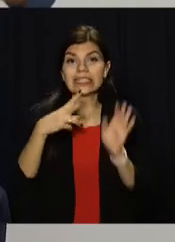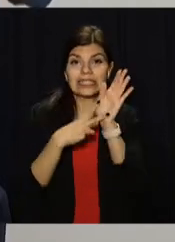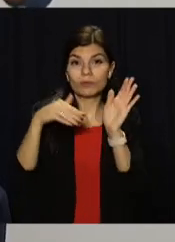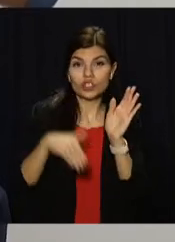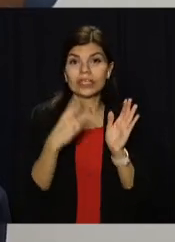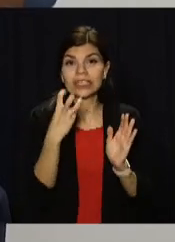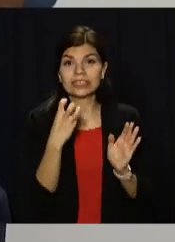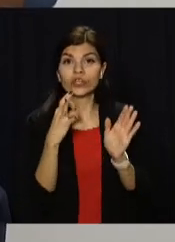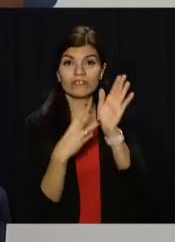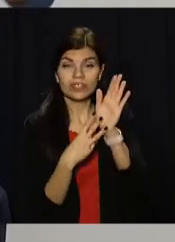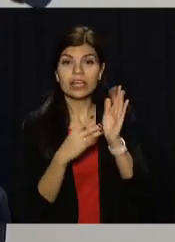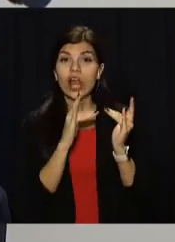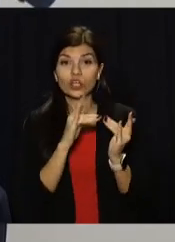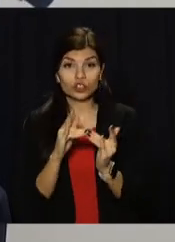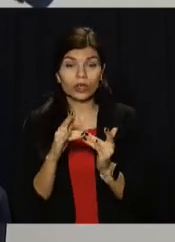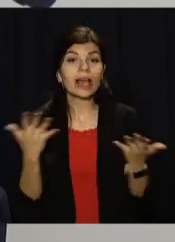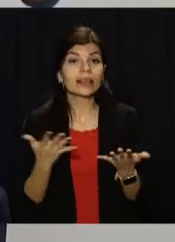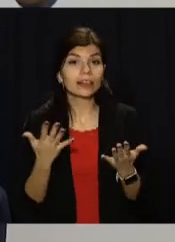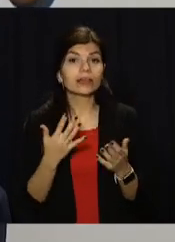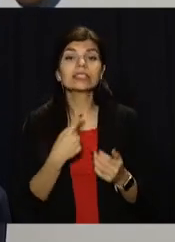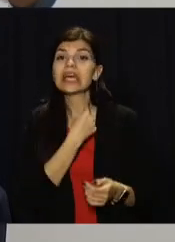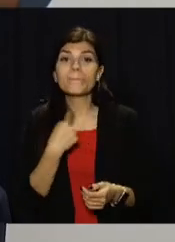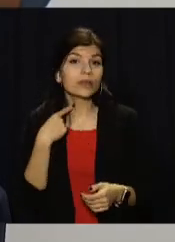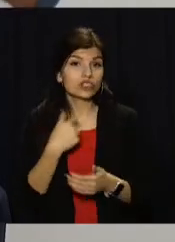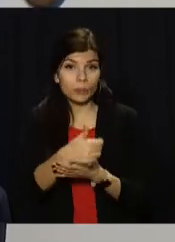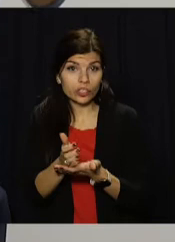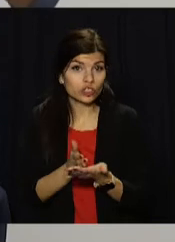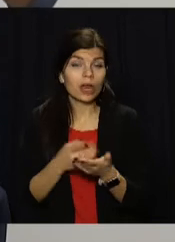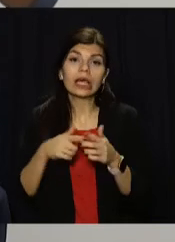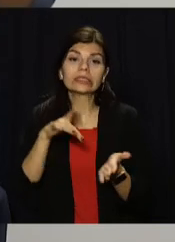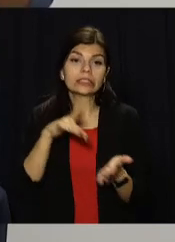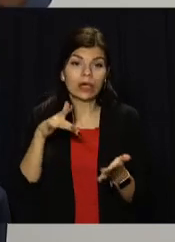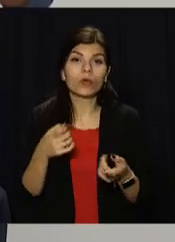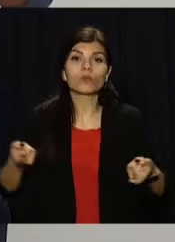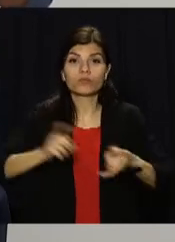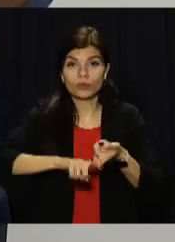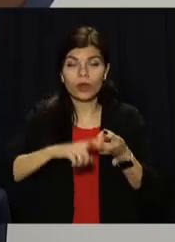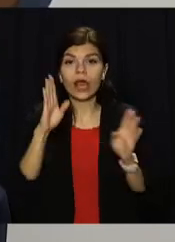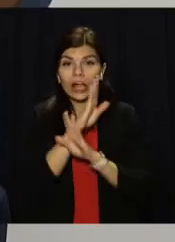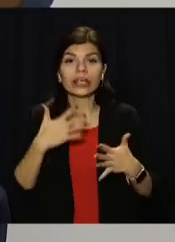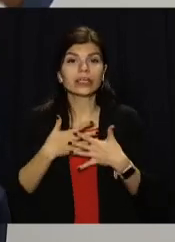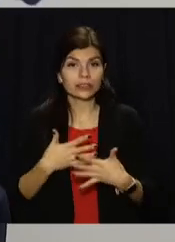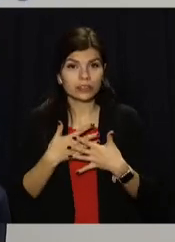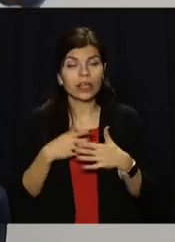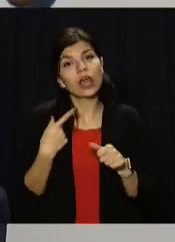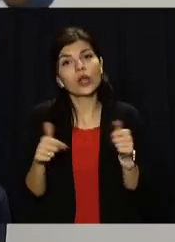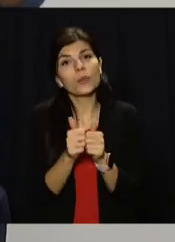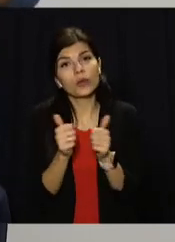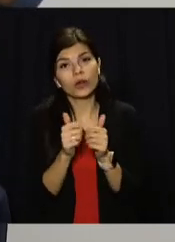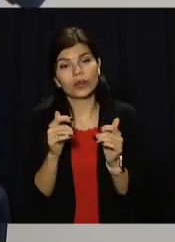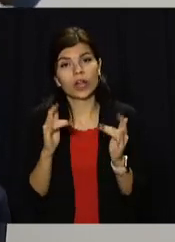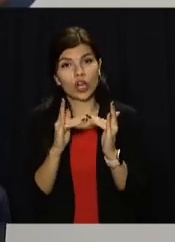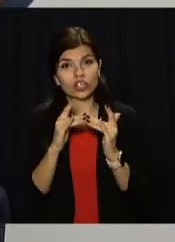тисяч 308 ліжок, які забезпечені або централізованою подачою кисню, або біля ліжка